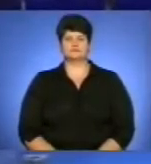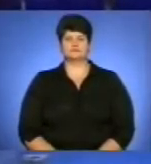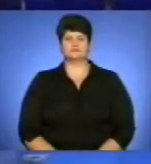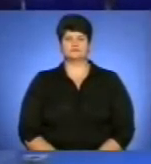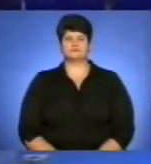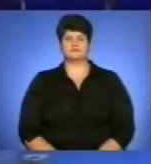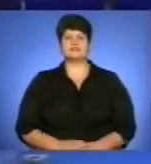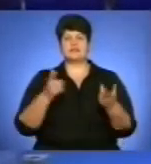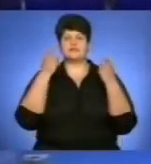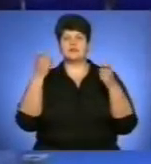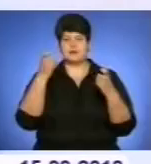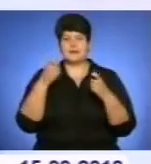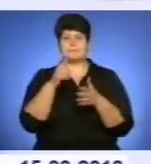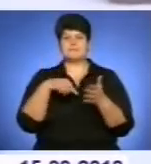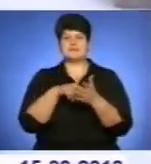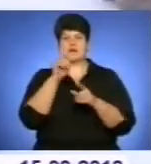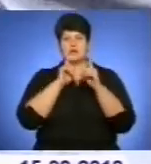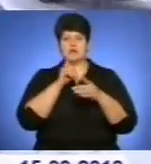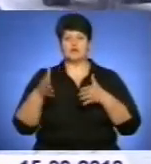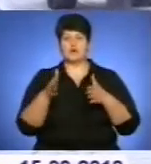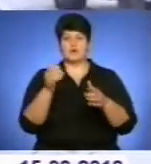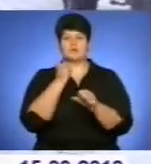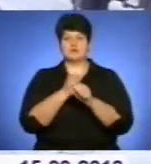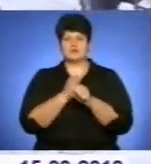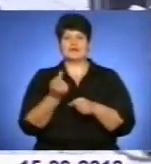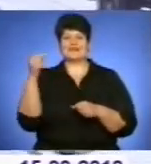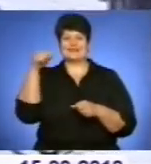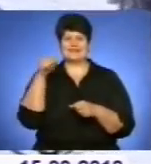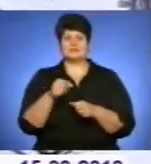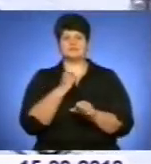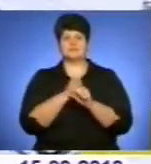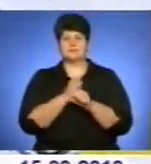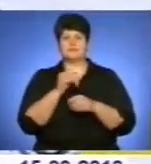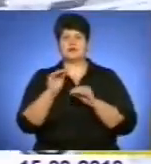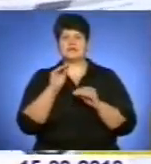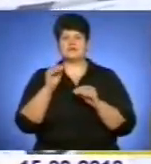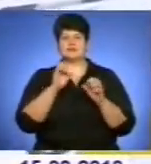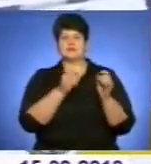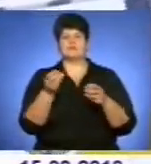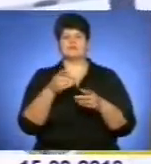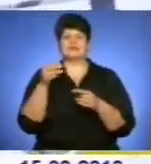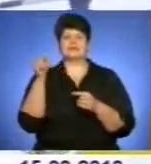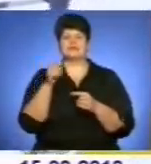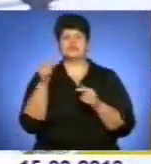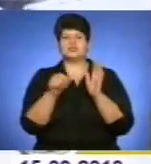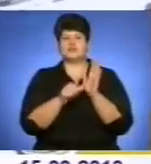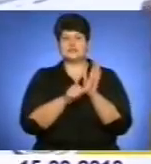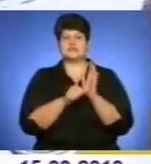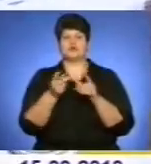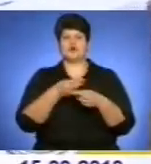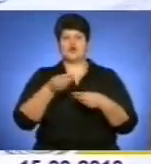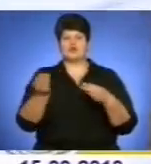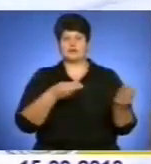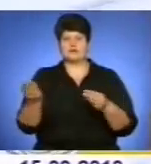За інформацією тернопільських синоптиків, за останню добу в обласному центрі випало півмісячна норма снігу. Про ситуацію у